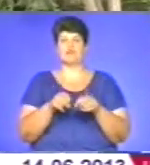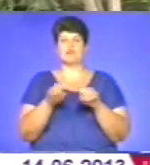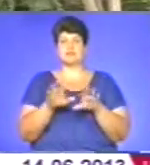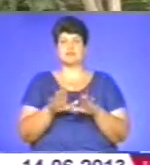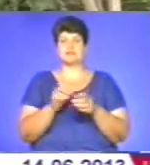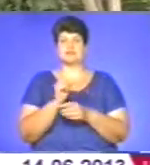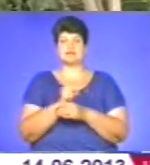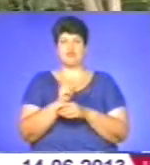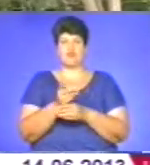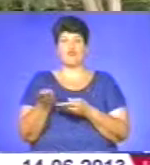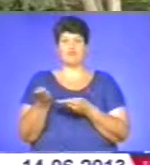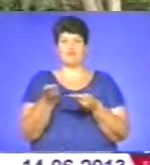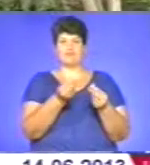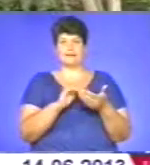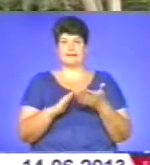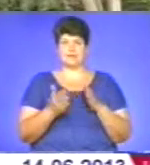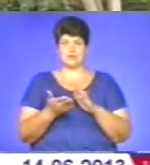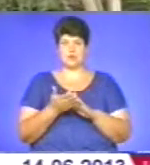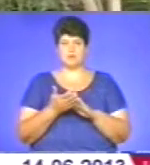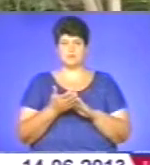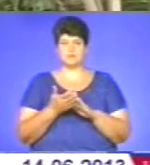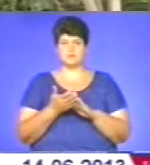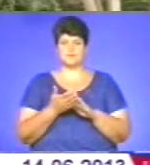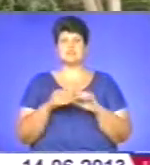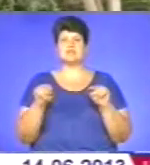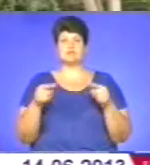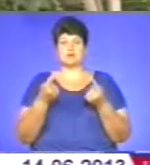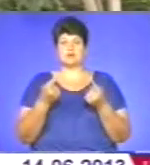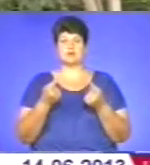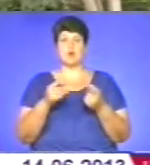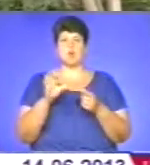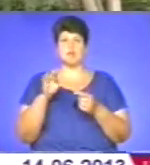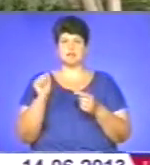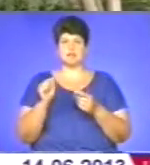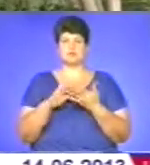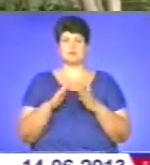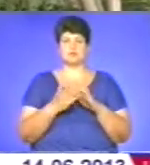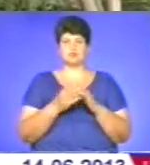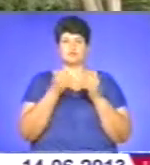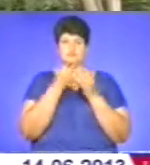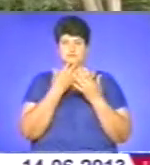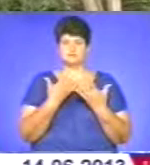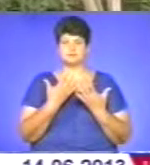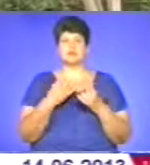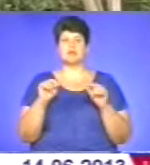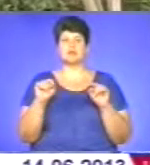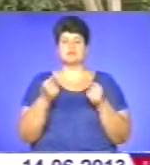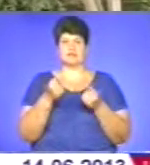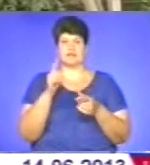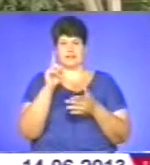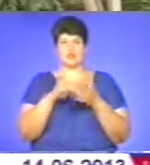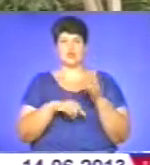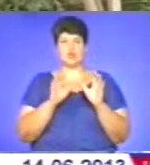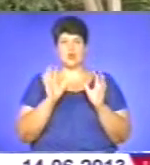Тобто, впливати на ситуацію, створити оперативну встановку позитивну, відповідно, і створити надійну